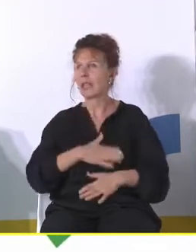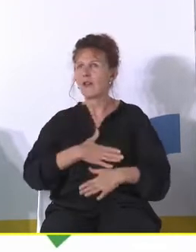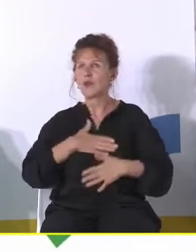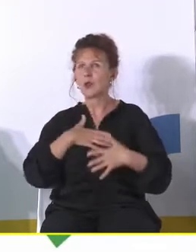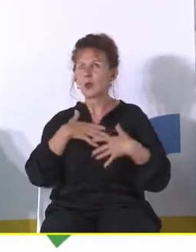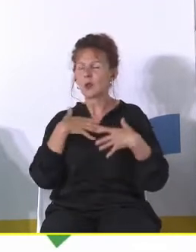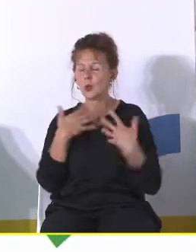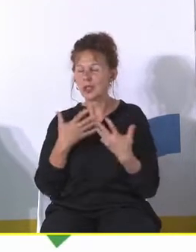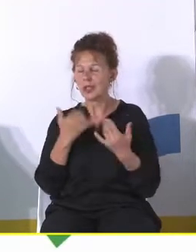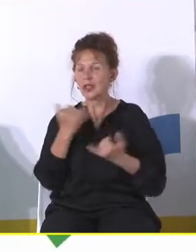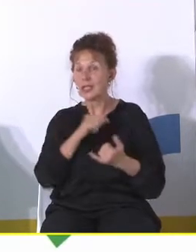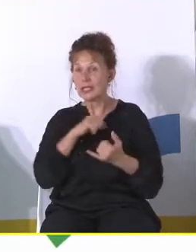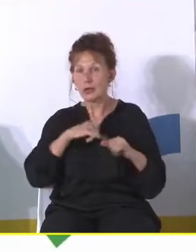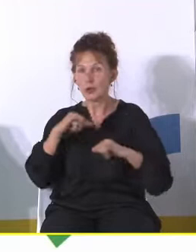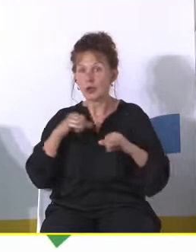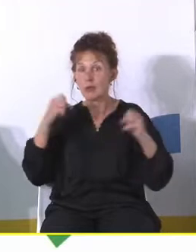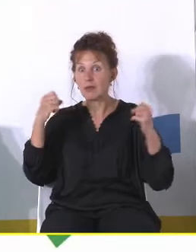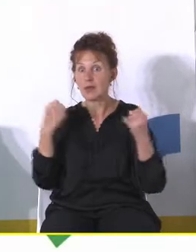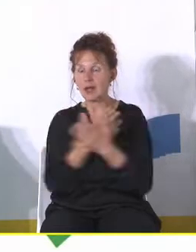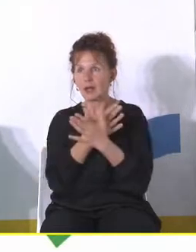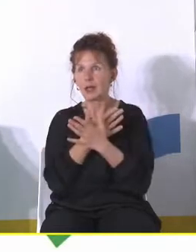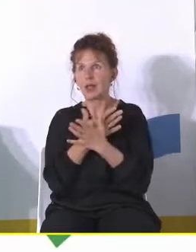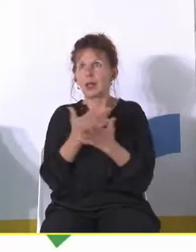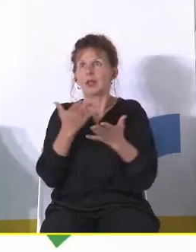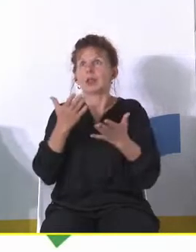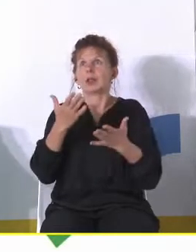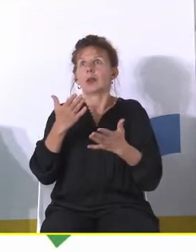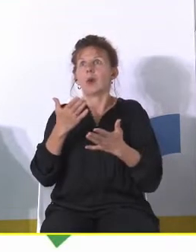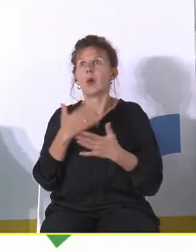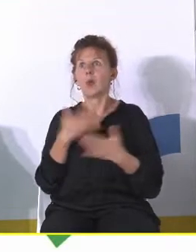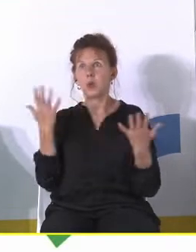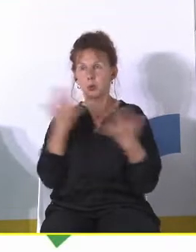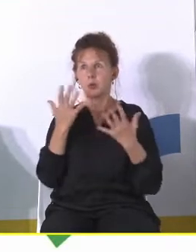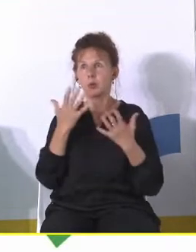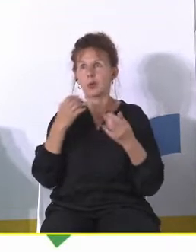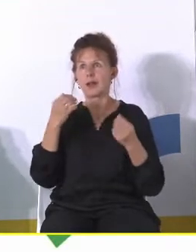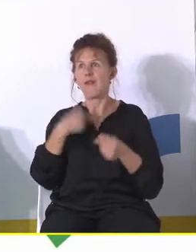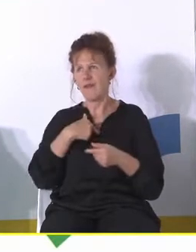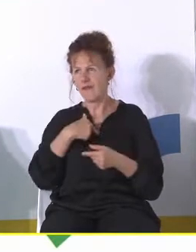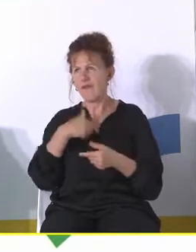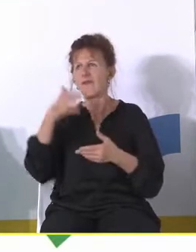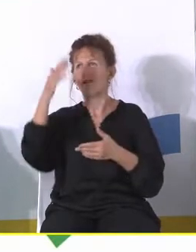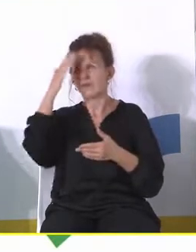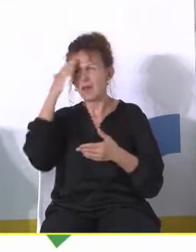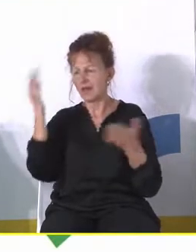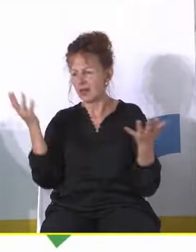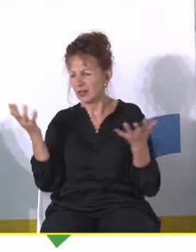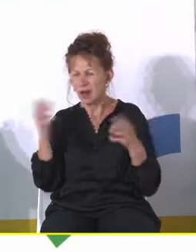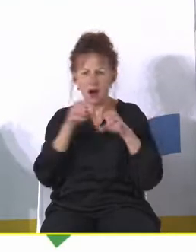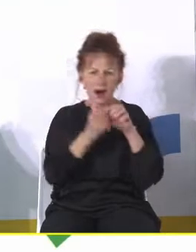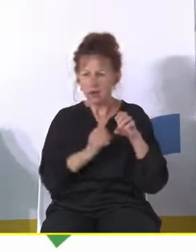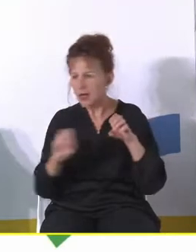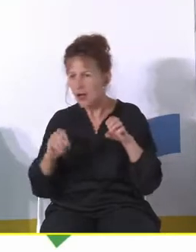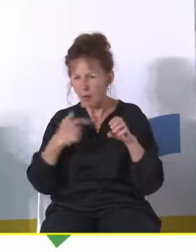nawet, jak samorządowcy nagle do nich dociera jejku, to my wiemy, gdzie jest jaka nitka kanalizacji, bo mamy system